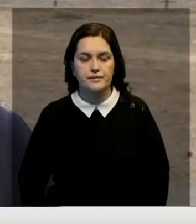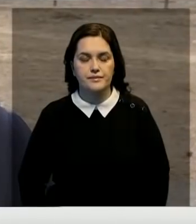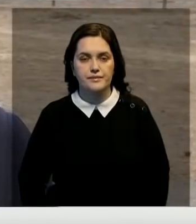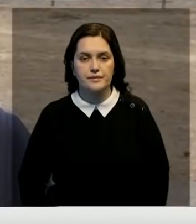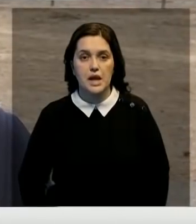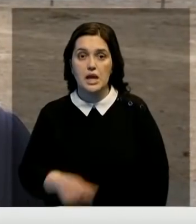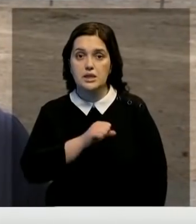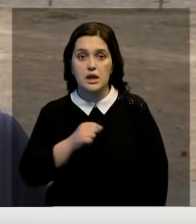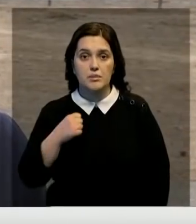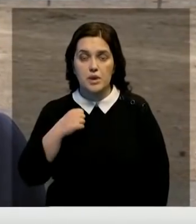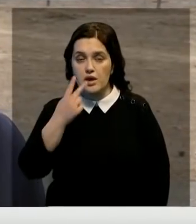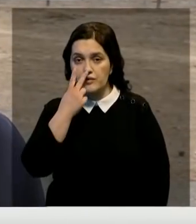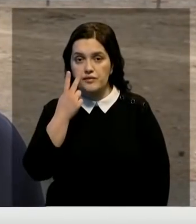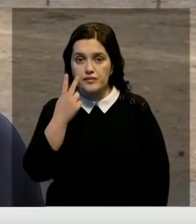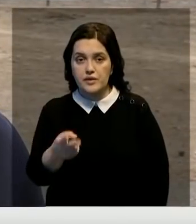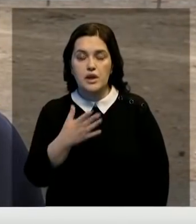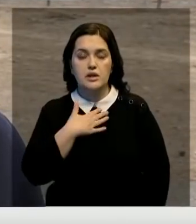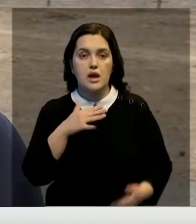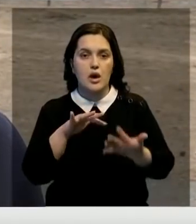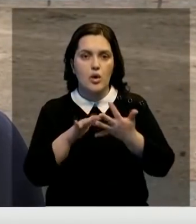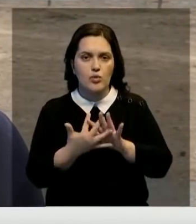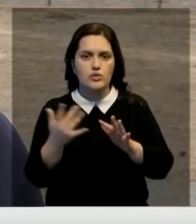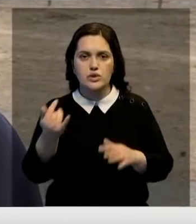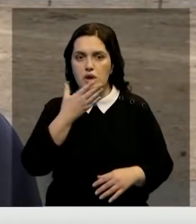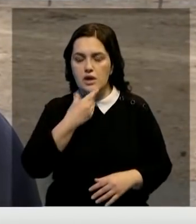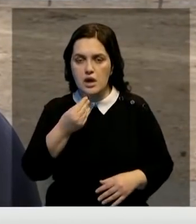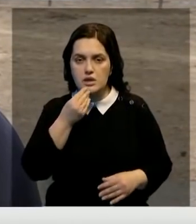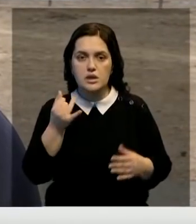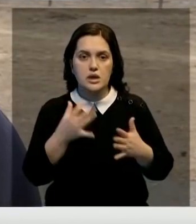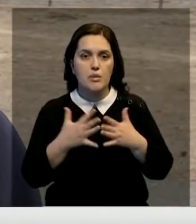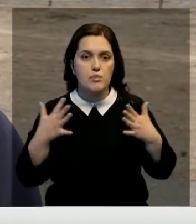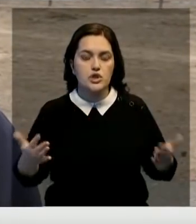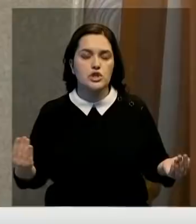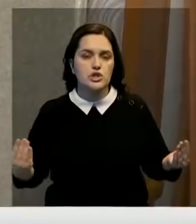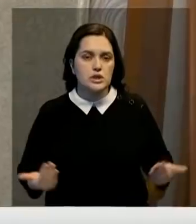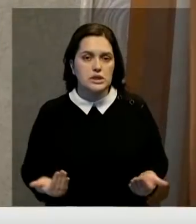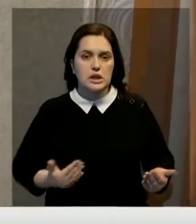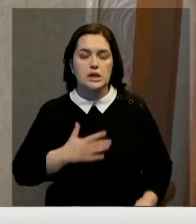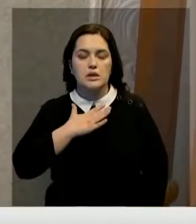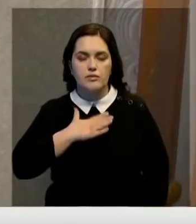Сами видите, как теперь выглядит наш аул. Он стал краше и больше. Жители довольны.